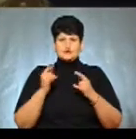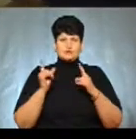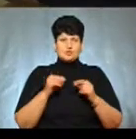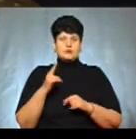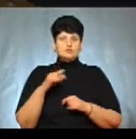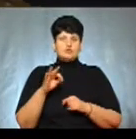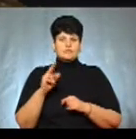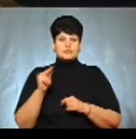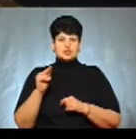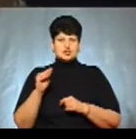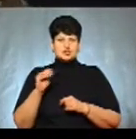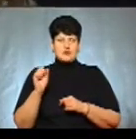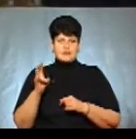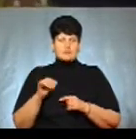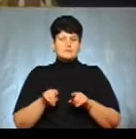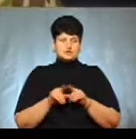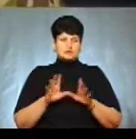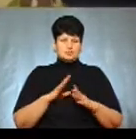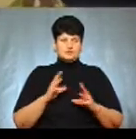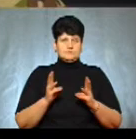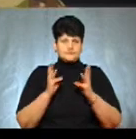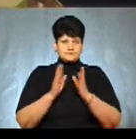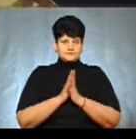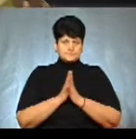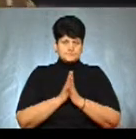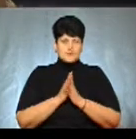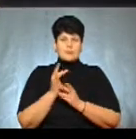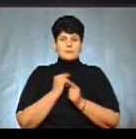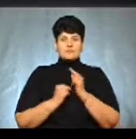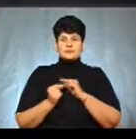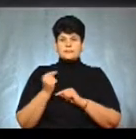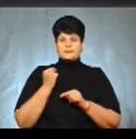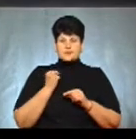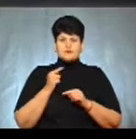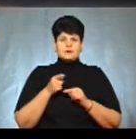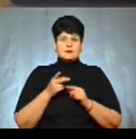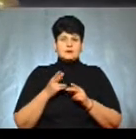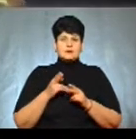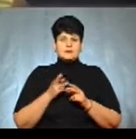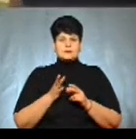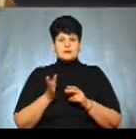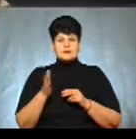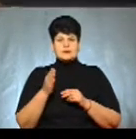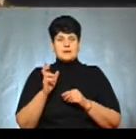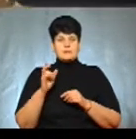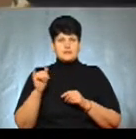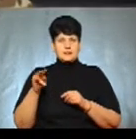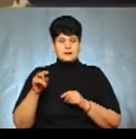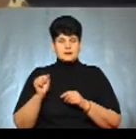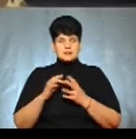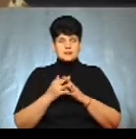Довжанку, там же теж було випалювання. І повертаючи звідти, вони заверлюють на територію Білівської сільської ради.